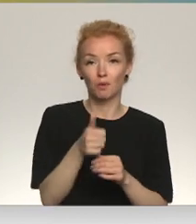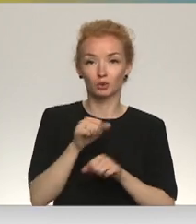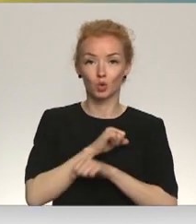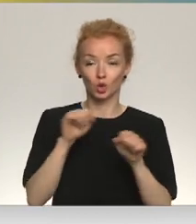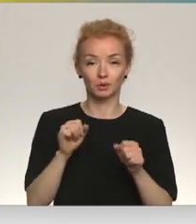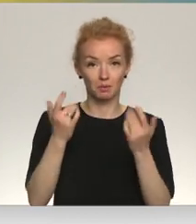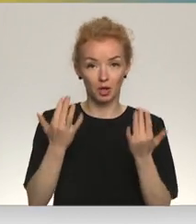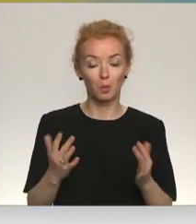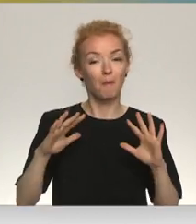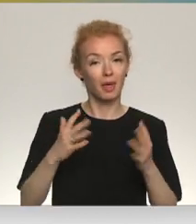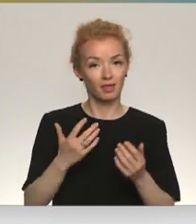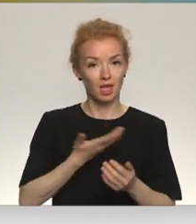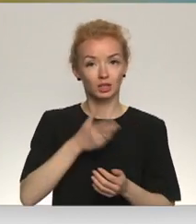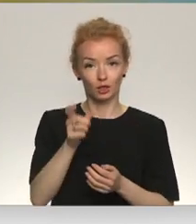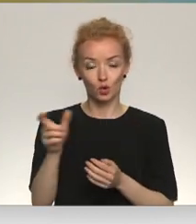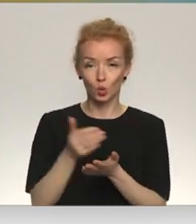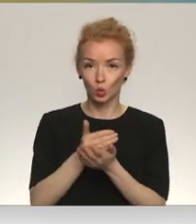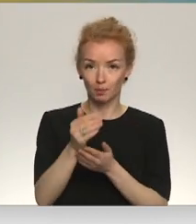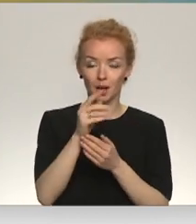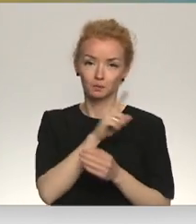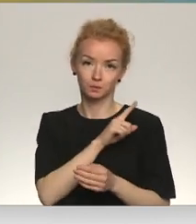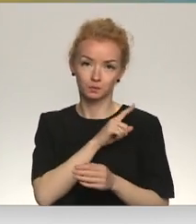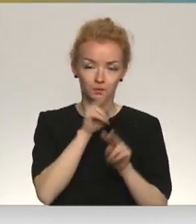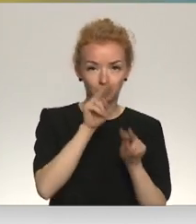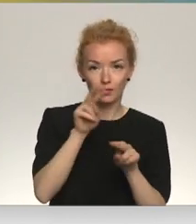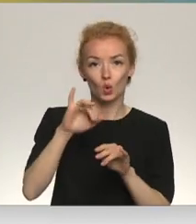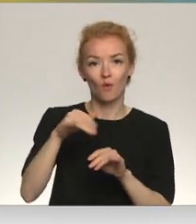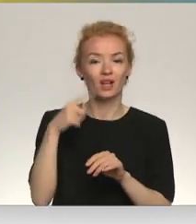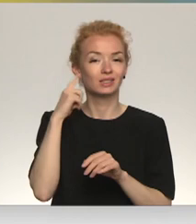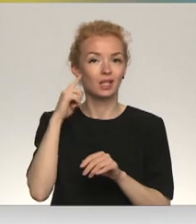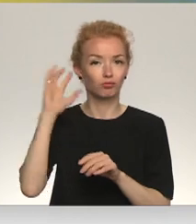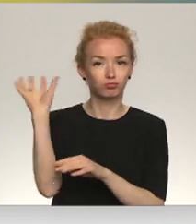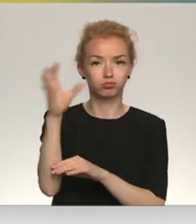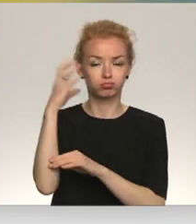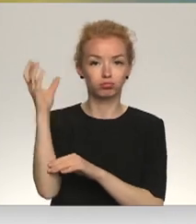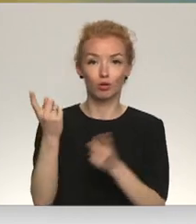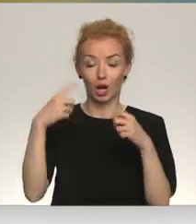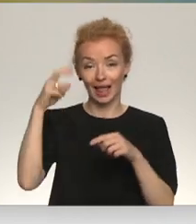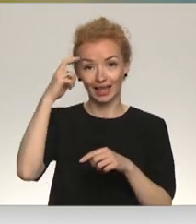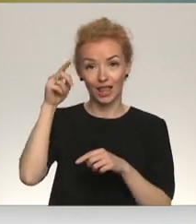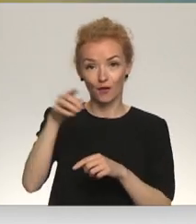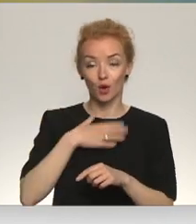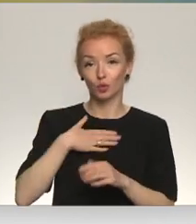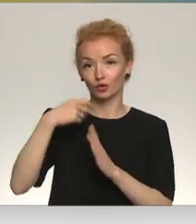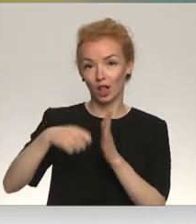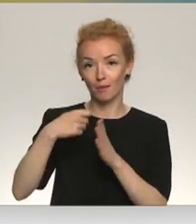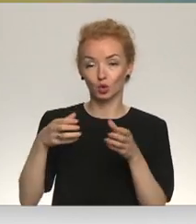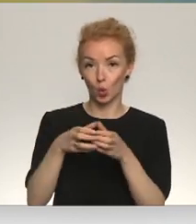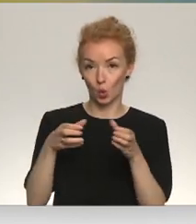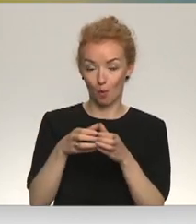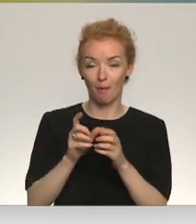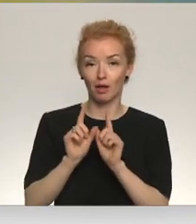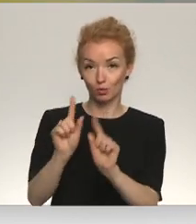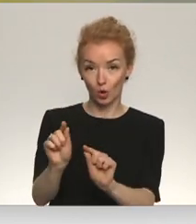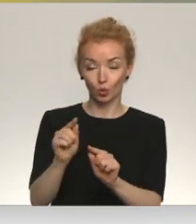taču iedzīvotāji turpina ievērot piesardzību, jo ik pa laikam dzirdamas gaisa trauksmes. Kīvā pat labi natrodas arī mūsu filmēšanas grupi Ines Strasdiņu un